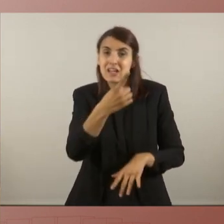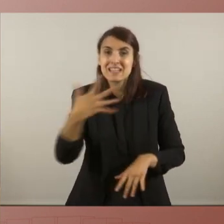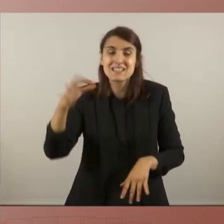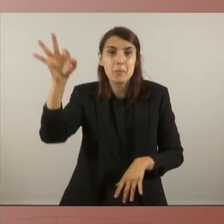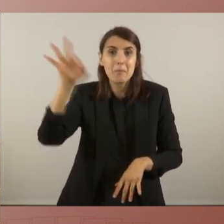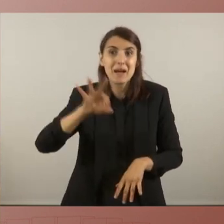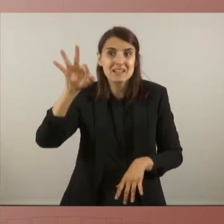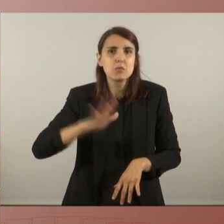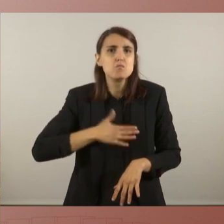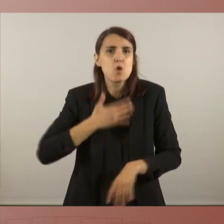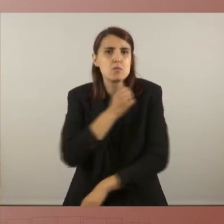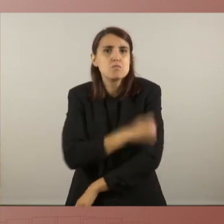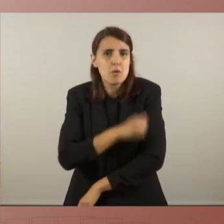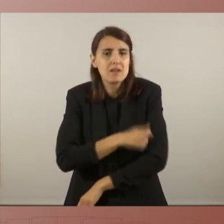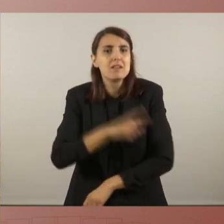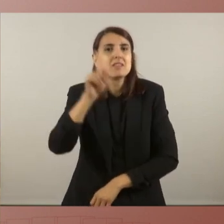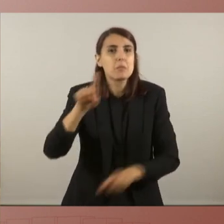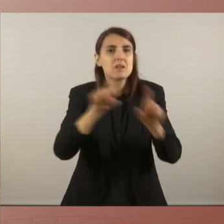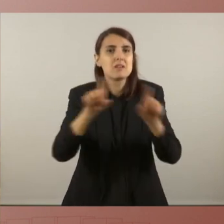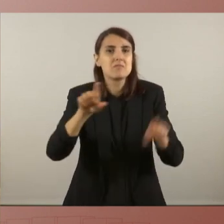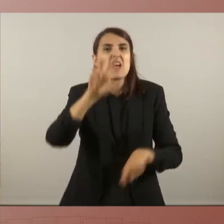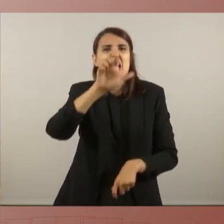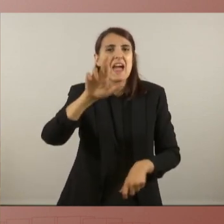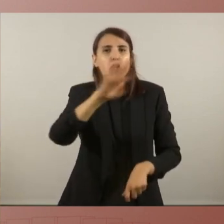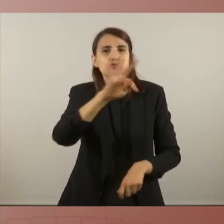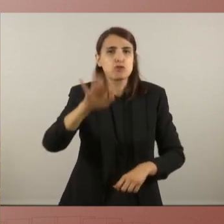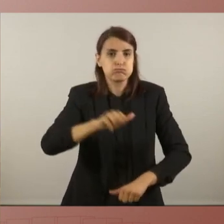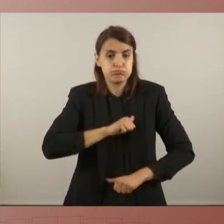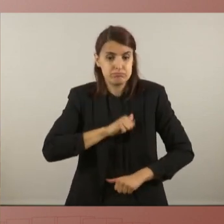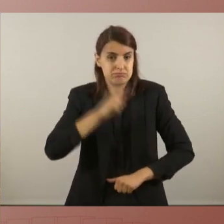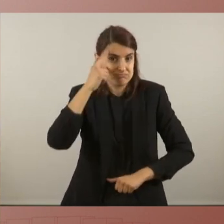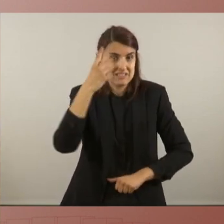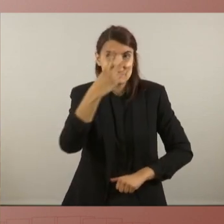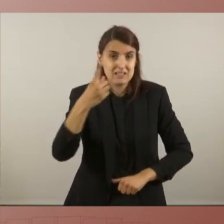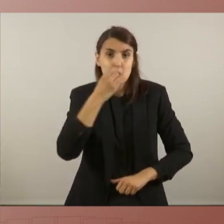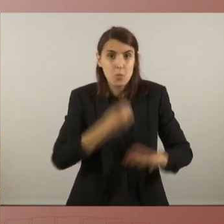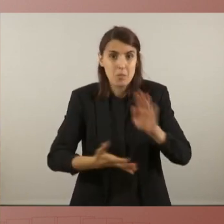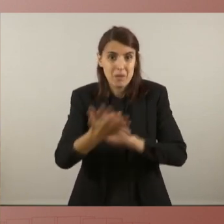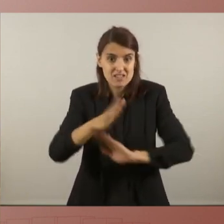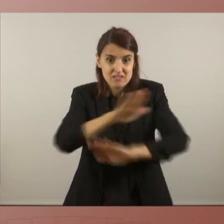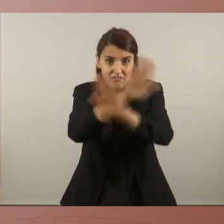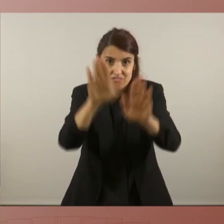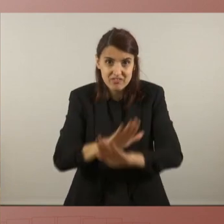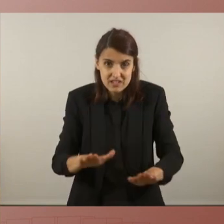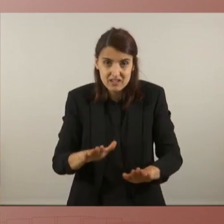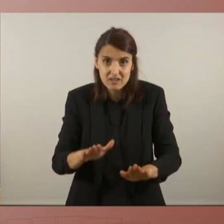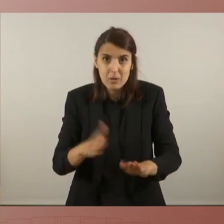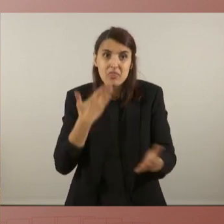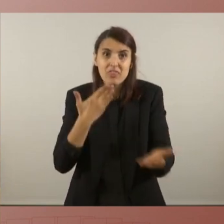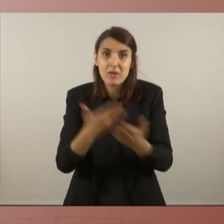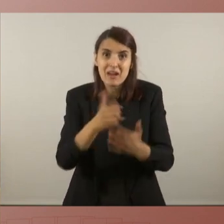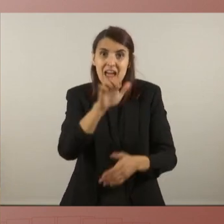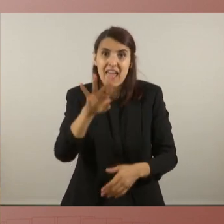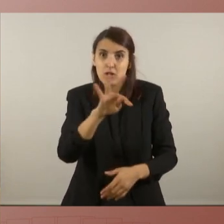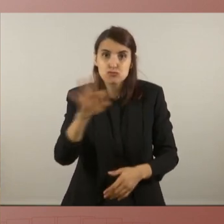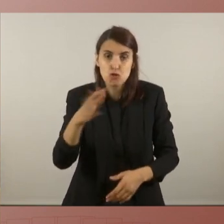tenim els ERTOs que ara 31 de maig s'acabarà ja la pròrroga per acollir-s'hi i aquesta crisi